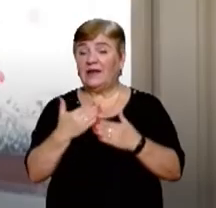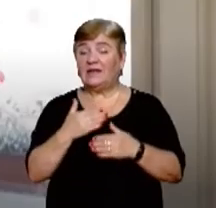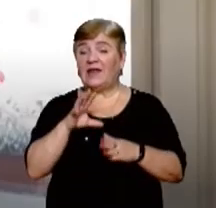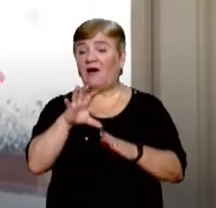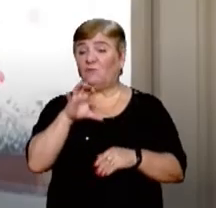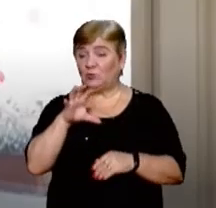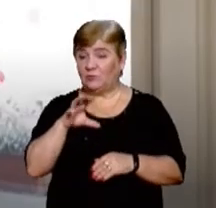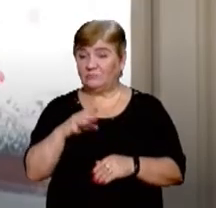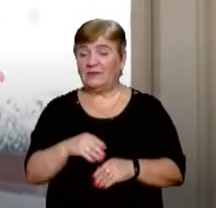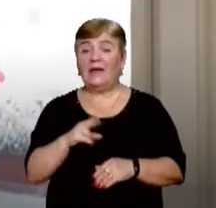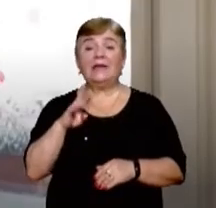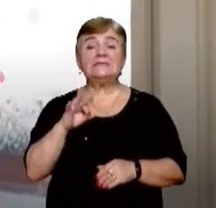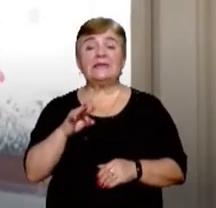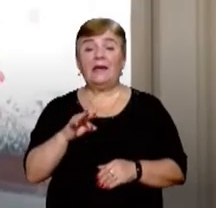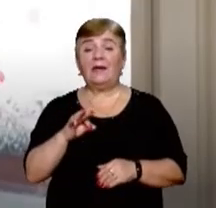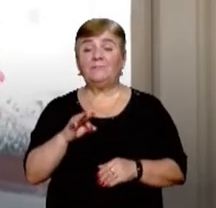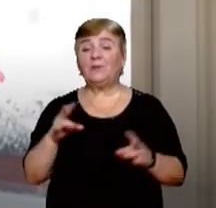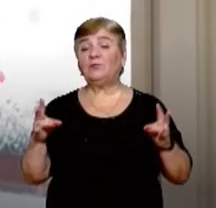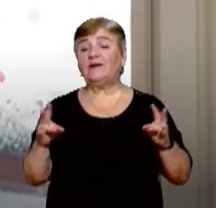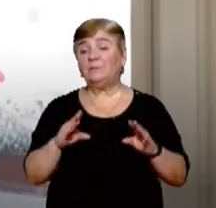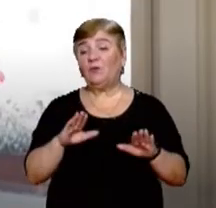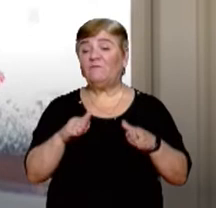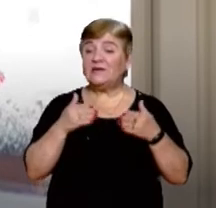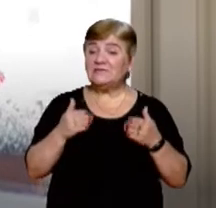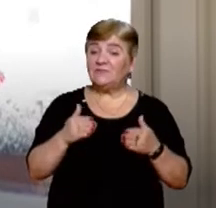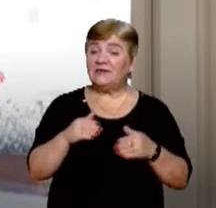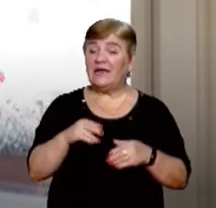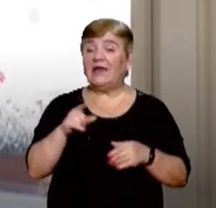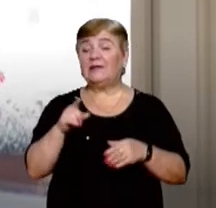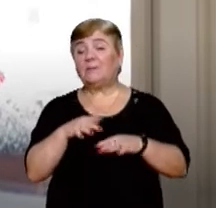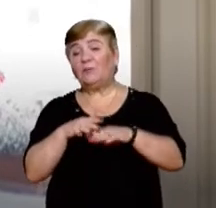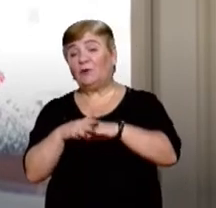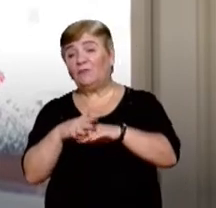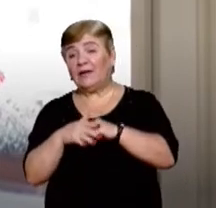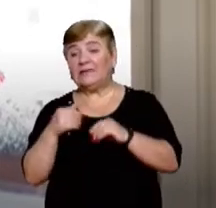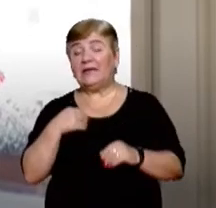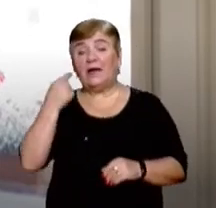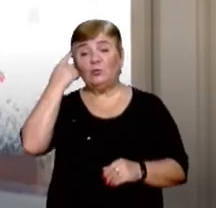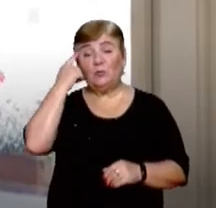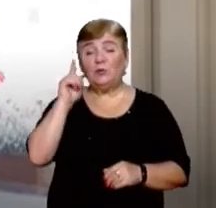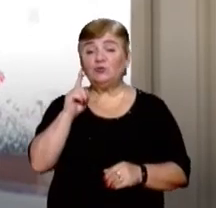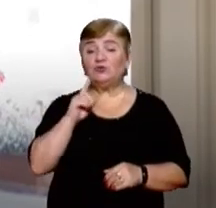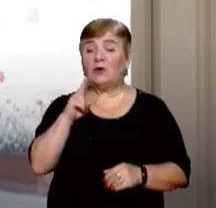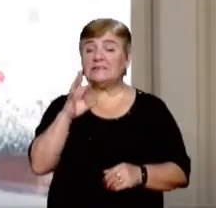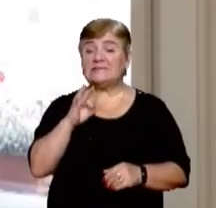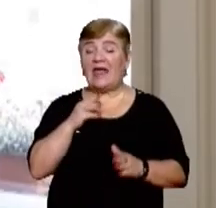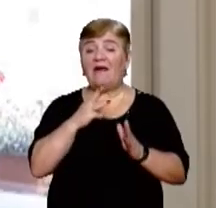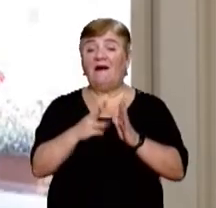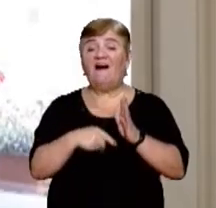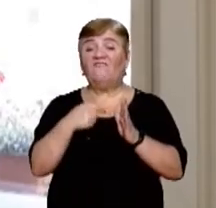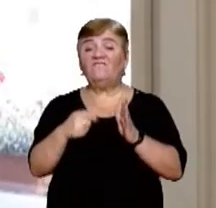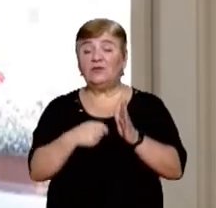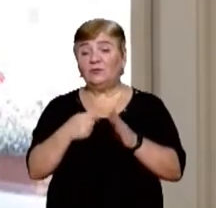фотоапарат. Це потрібно виставити, це потрібно сфотографувати. Люди думають, що це все відео. Всправді це